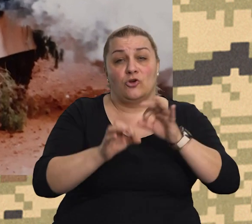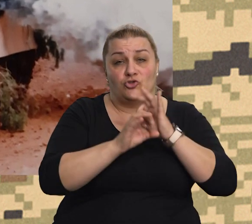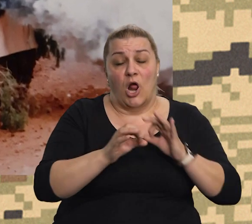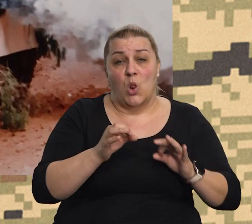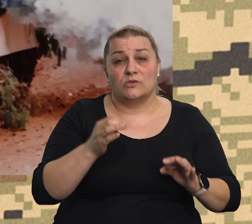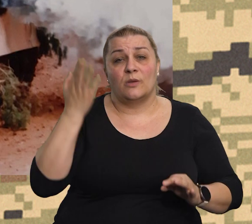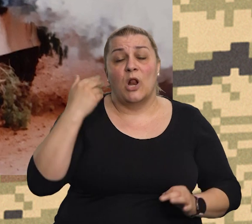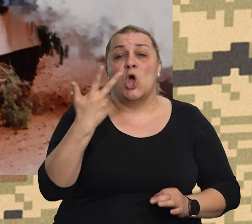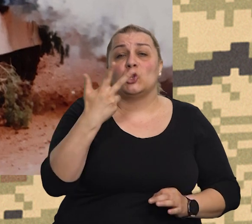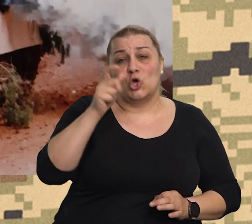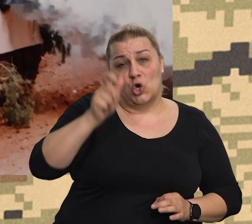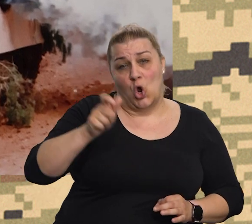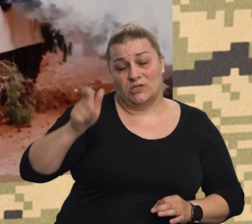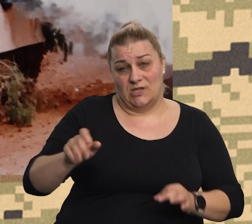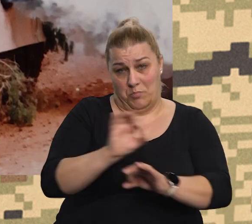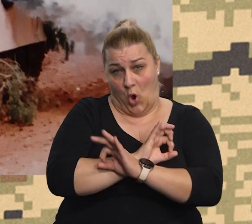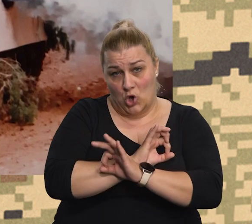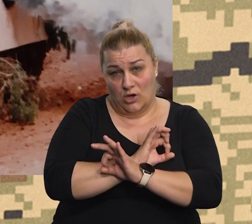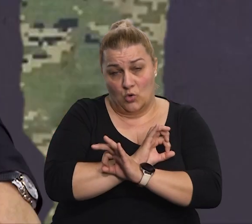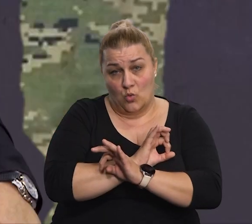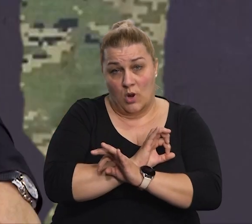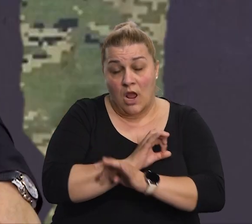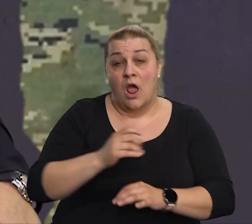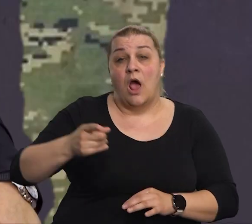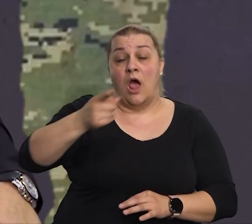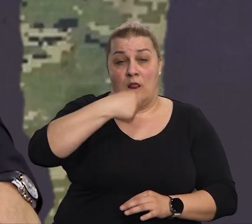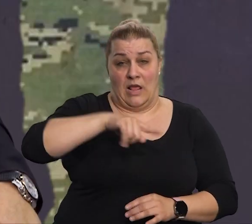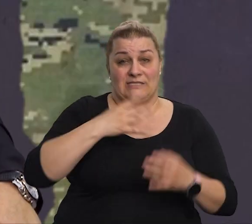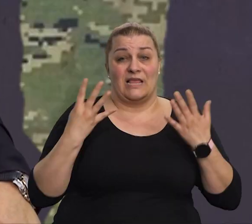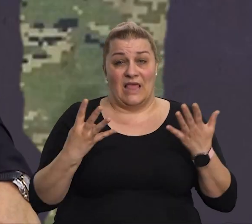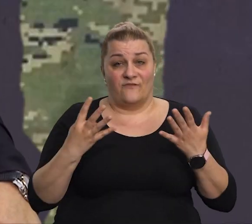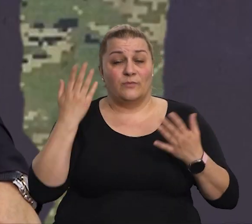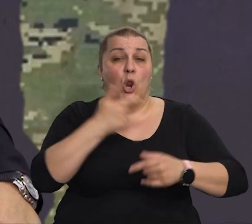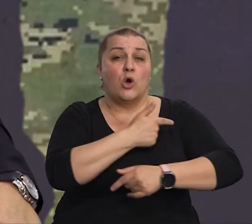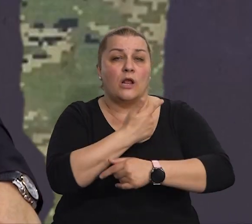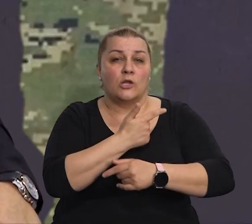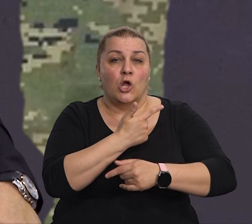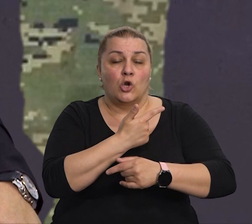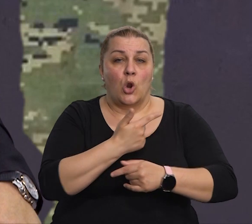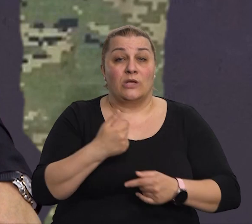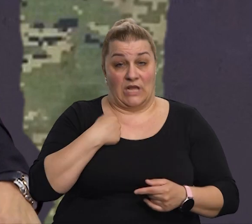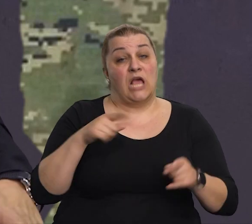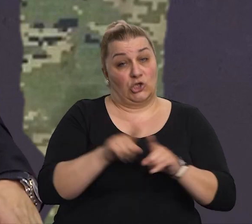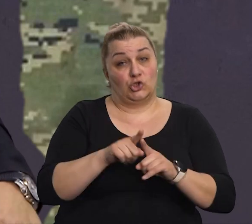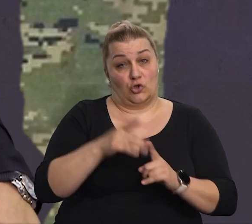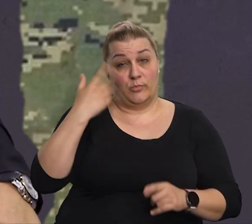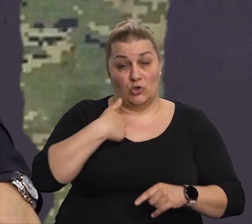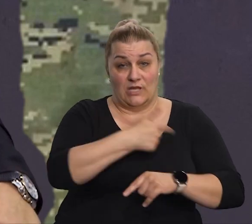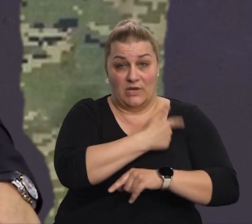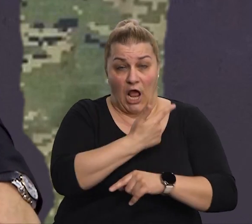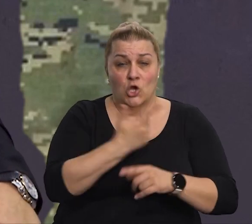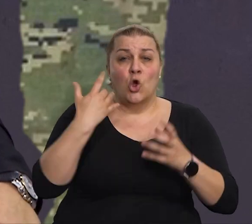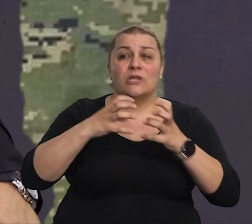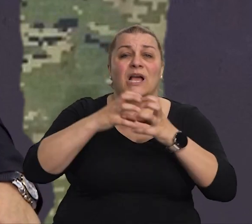bilo, ima sam trojicu poginulih i nas devet ranjenih, tu sam osobno isto bio ranjeni, mi na Bazačke